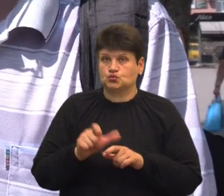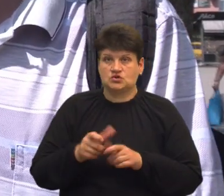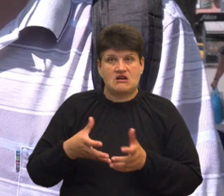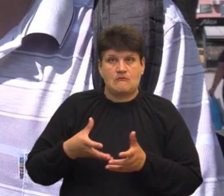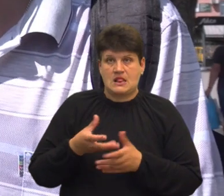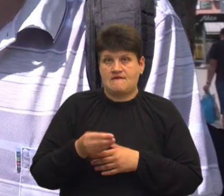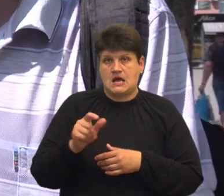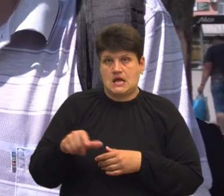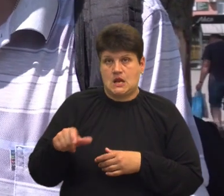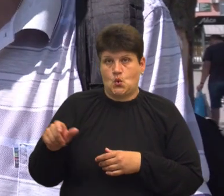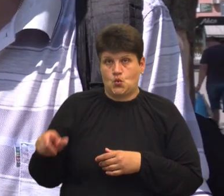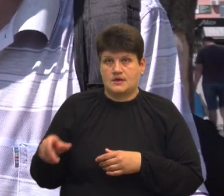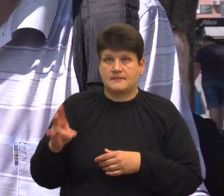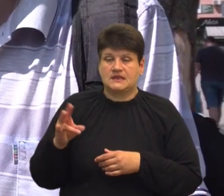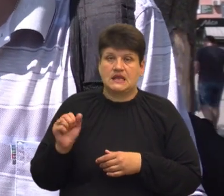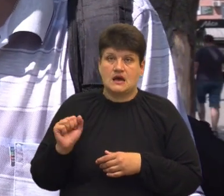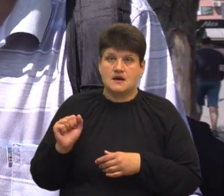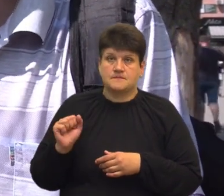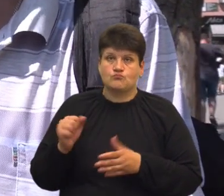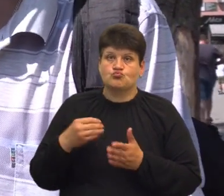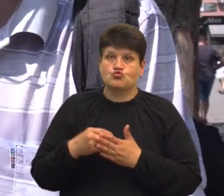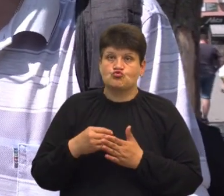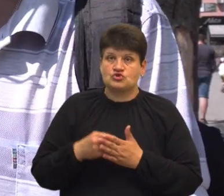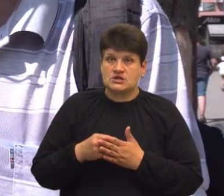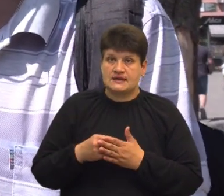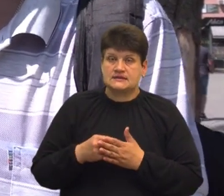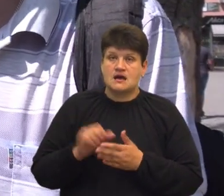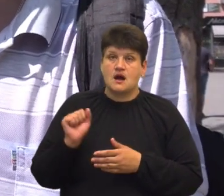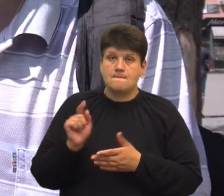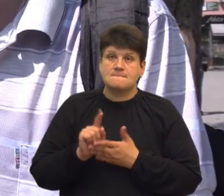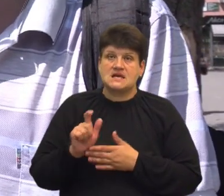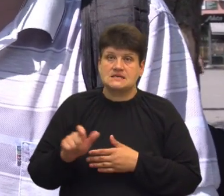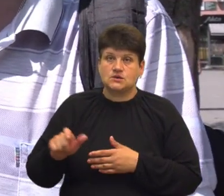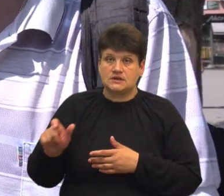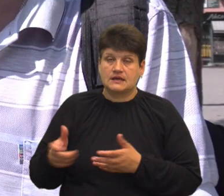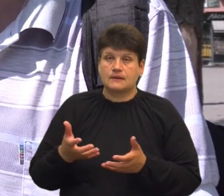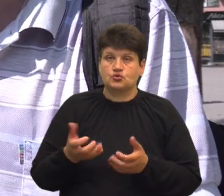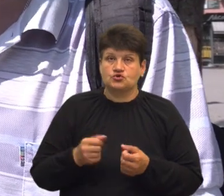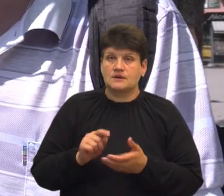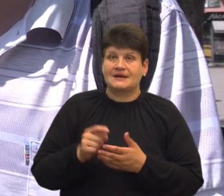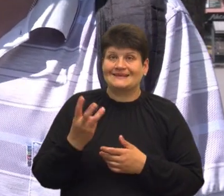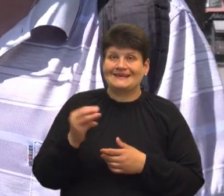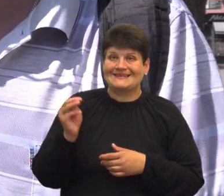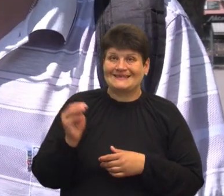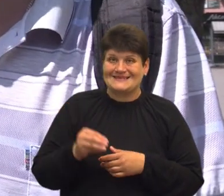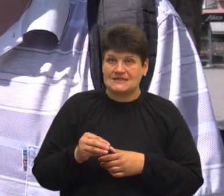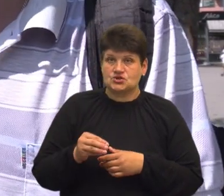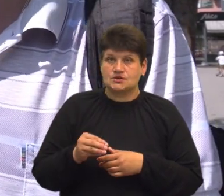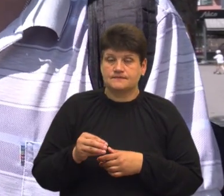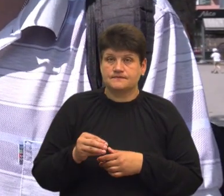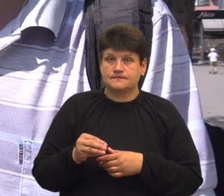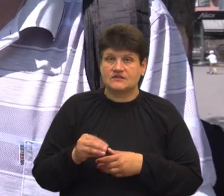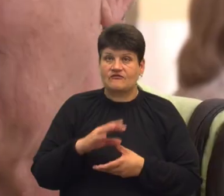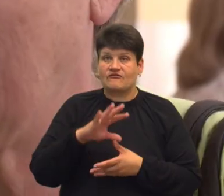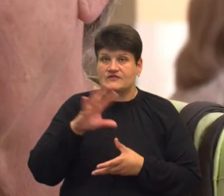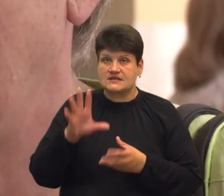на бюджет, а пенсіонерам, які отримують пенсію 3 тисячі, то взагалі буде